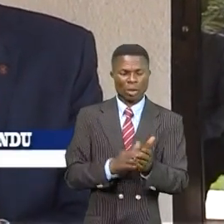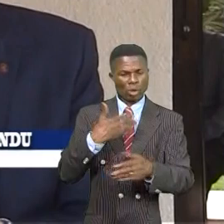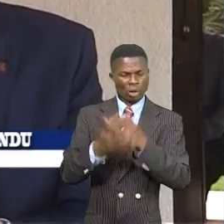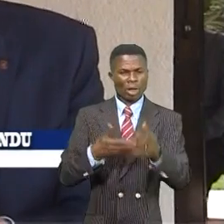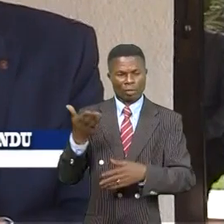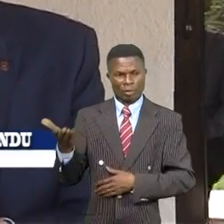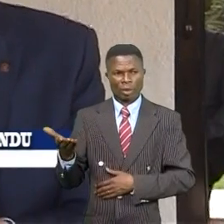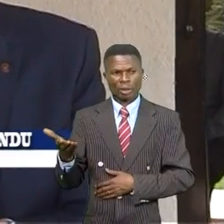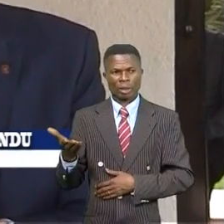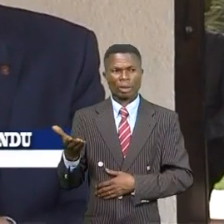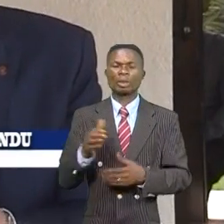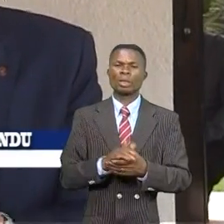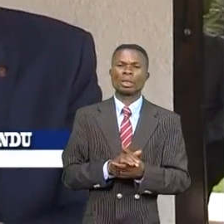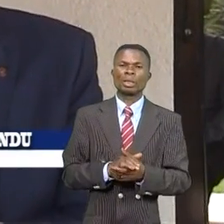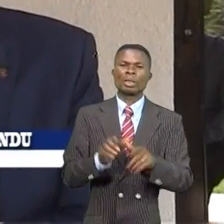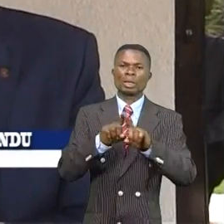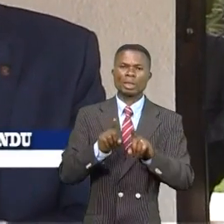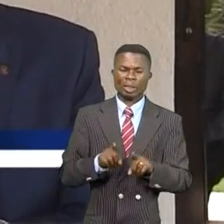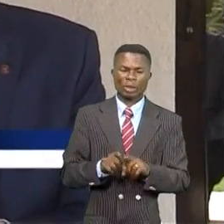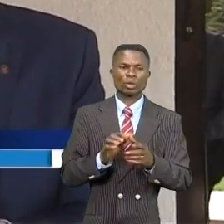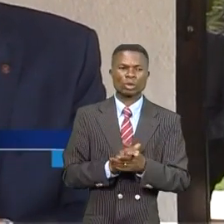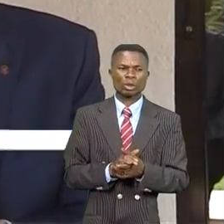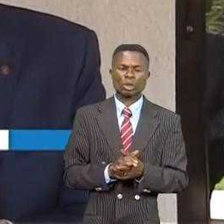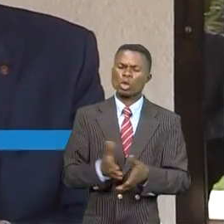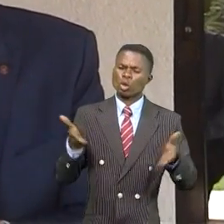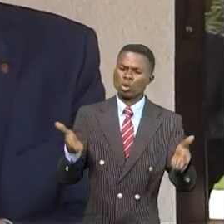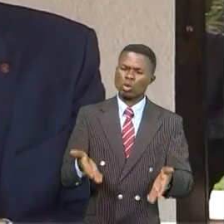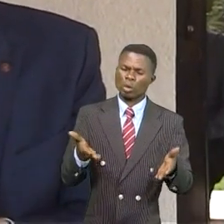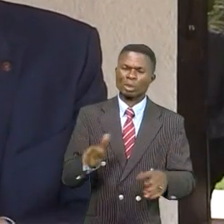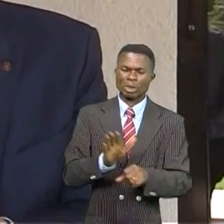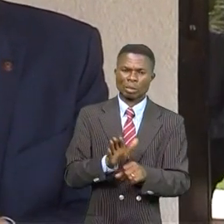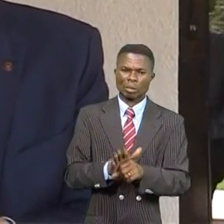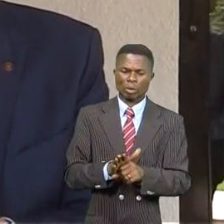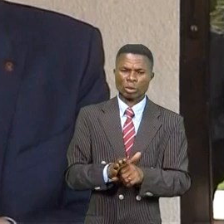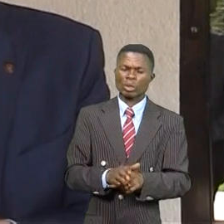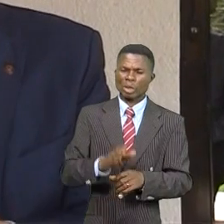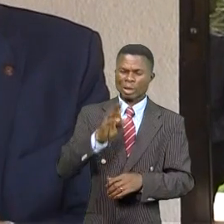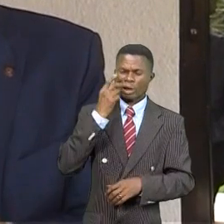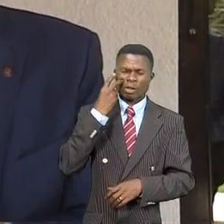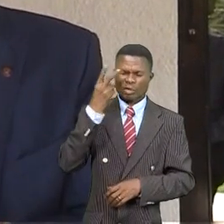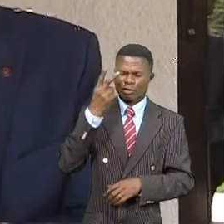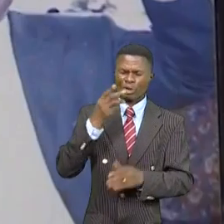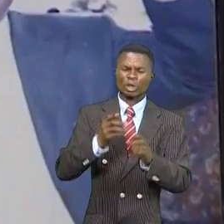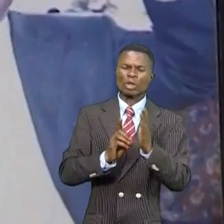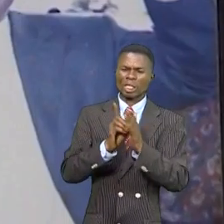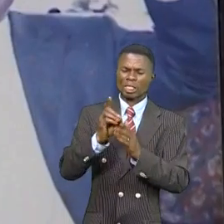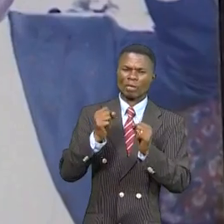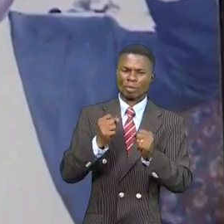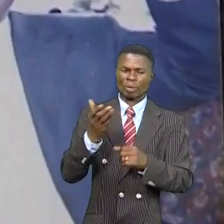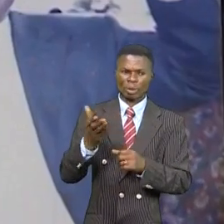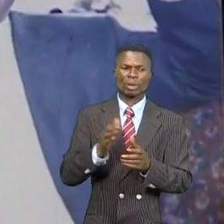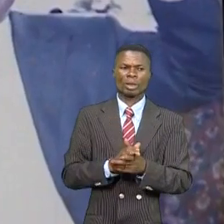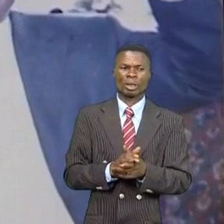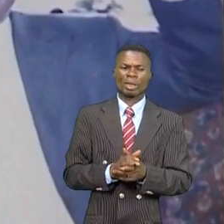il était très attaché à sa vie il était très attaché à sa